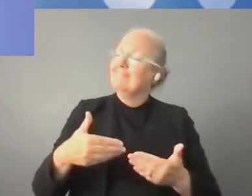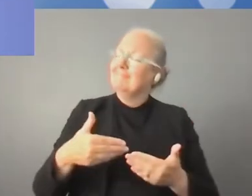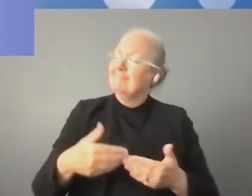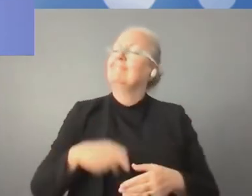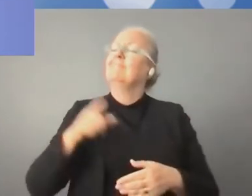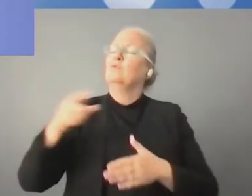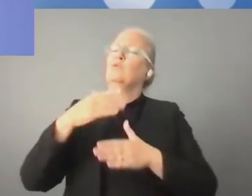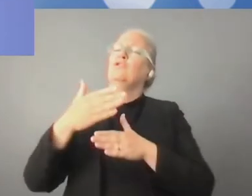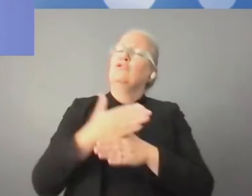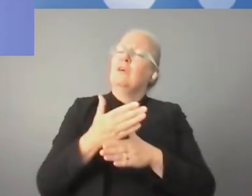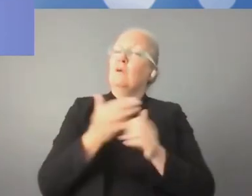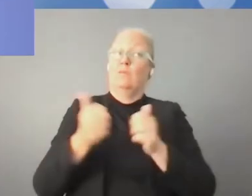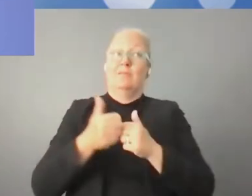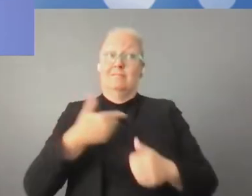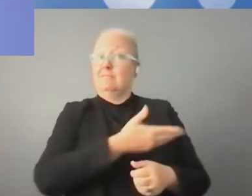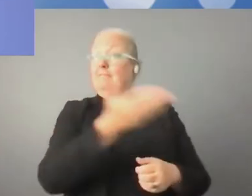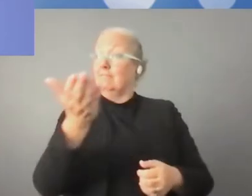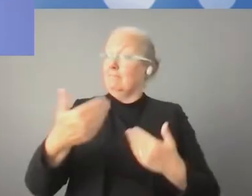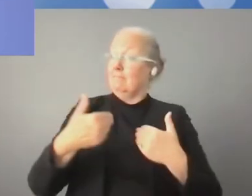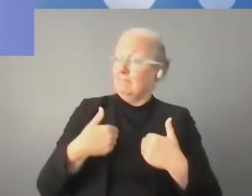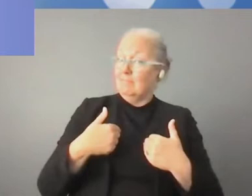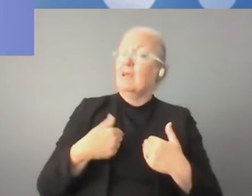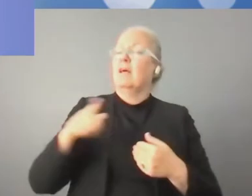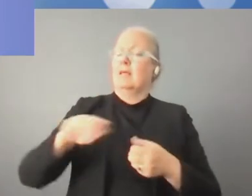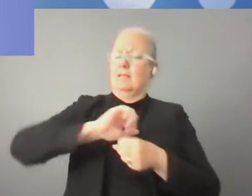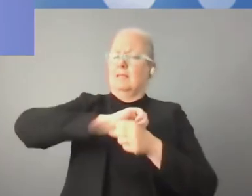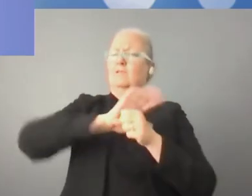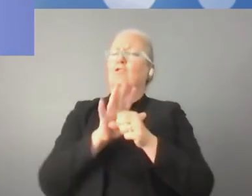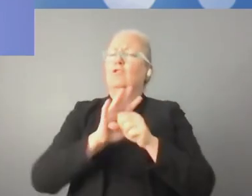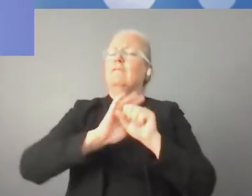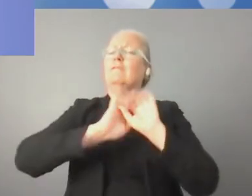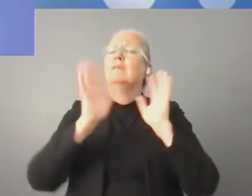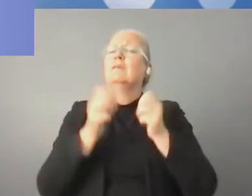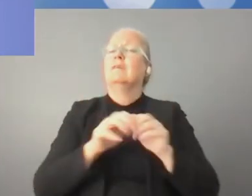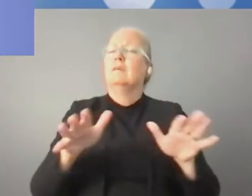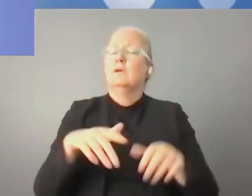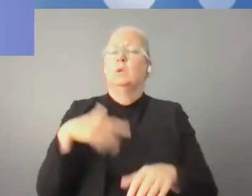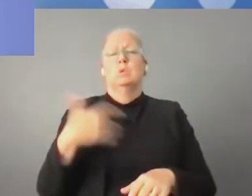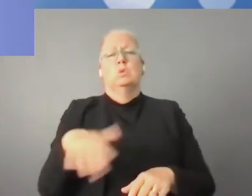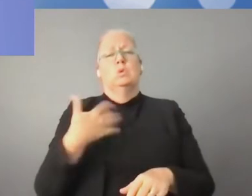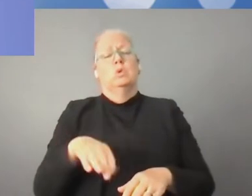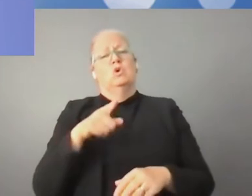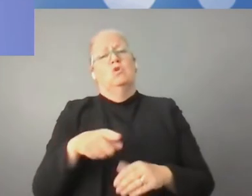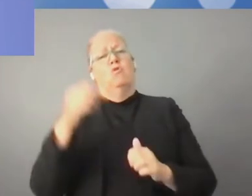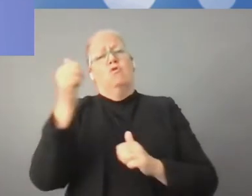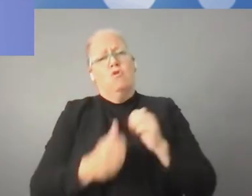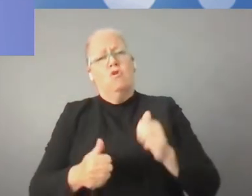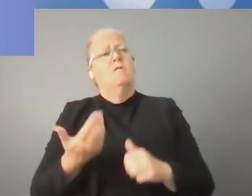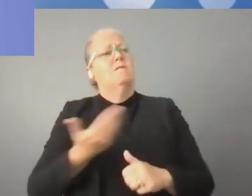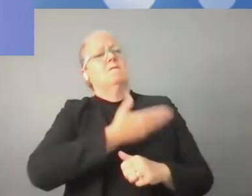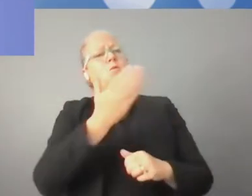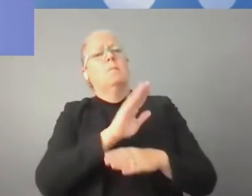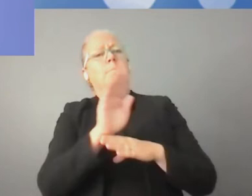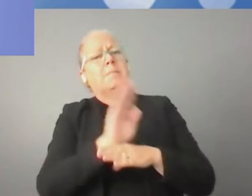które usłyszeliśmy od pana na początku. Mówił pan o tym, jak trudną sytuacją była pandemia z